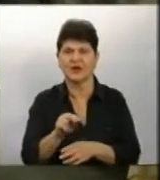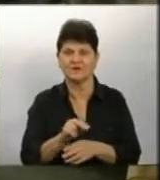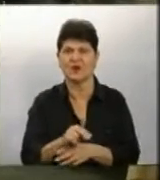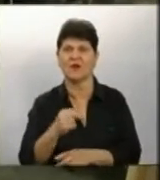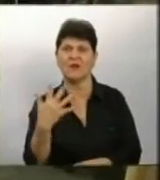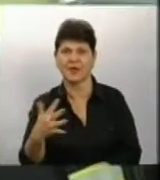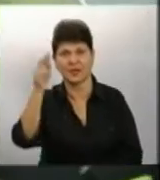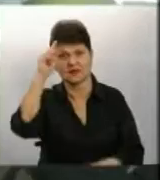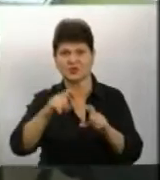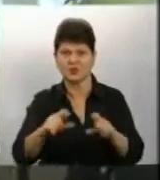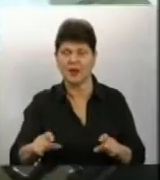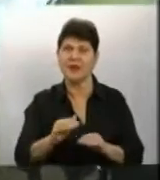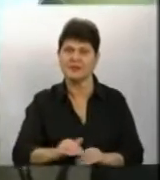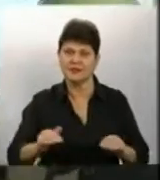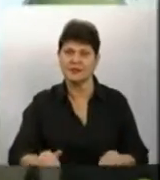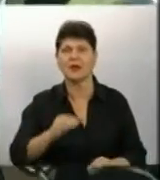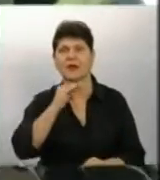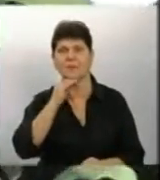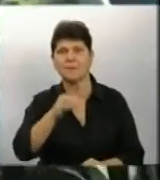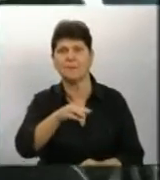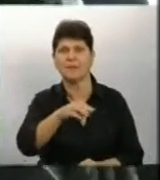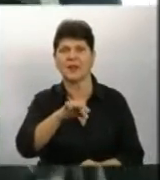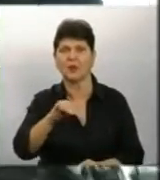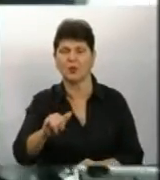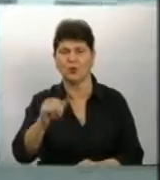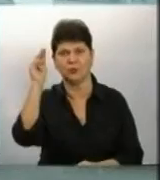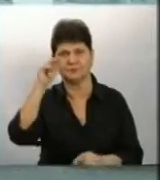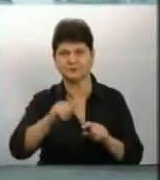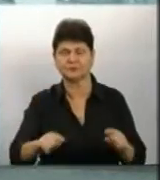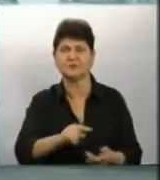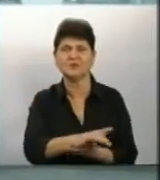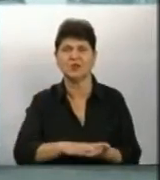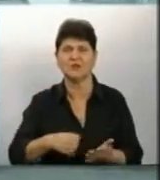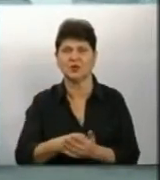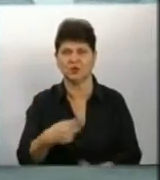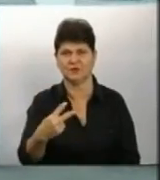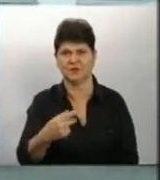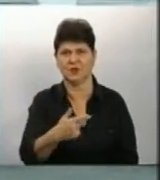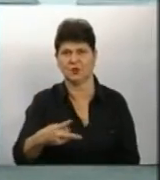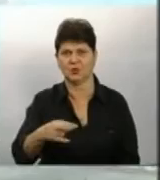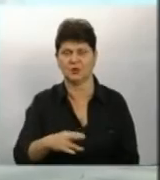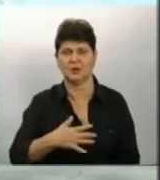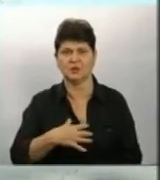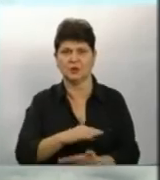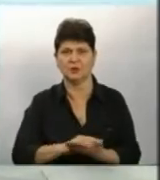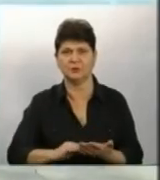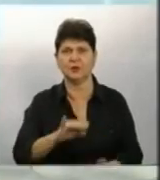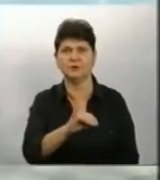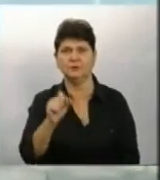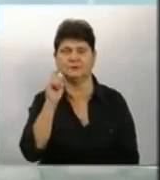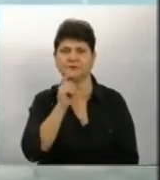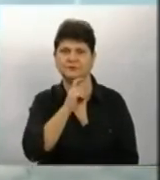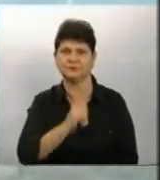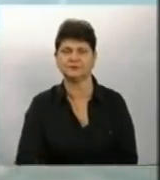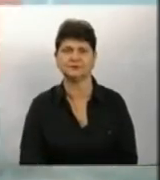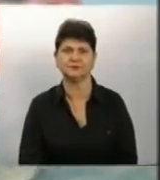Серед яких дитячі садки та професійно-технічне училище Триватимуть вони до 20 грудня Наталя Колодій, Валерій Черкашин, новини на